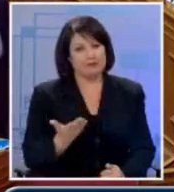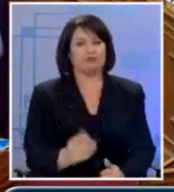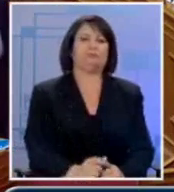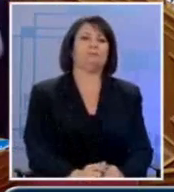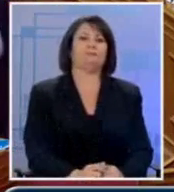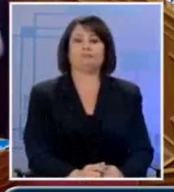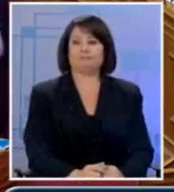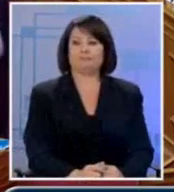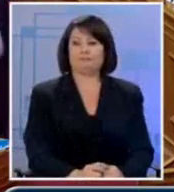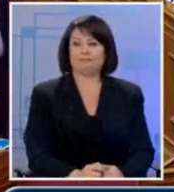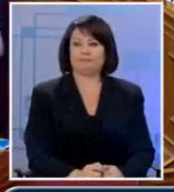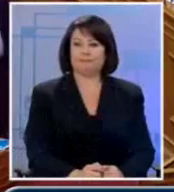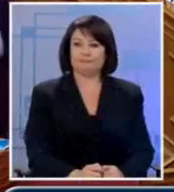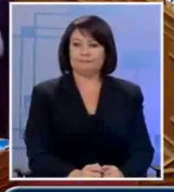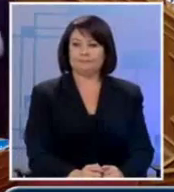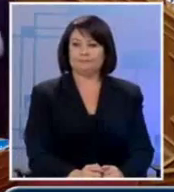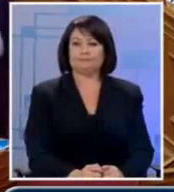Κύριε Πρόεδρε. Κύριε Πρόεδρε.